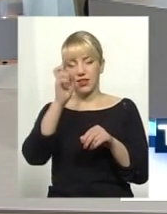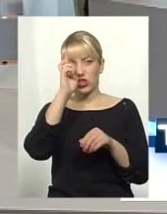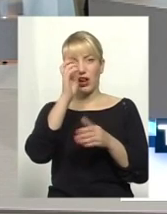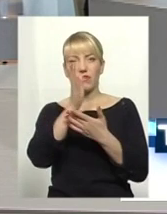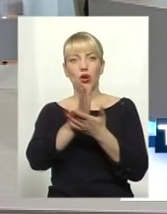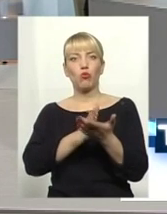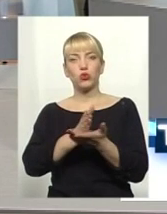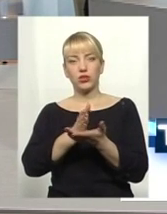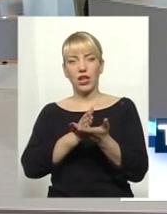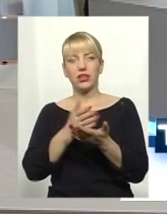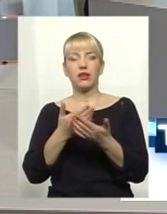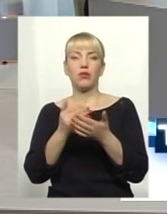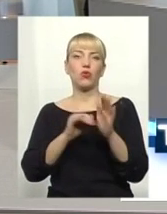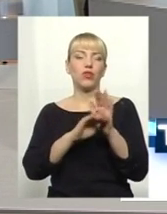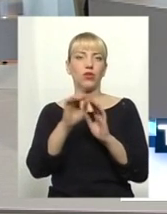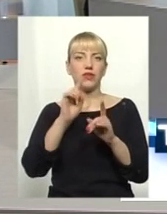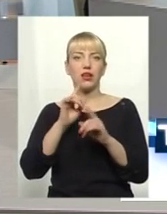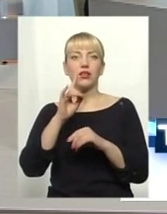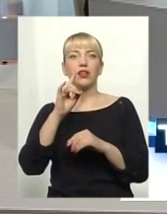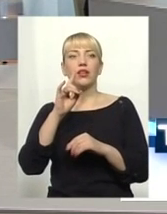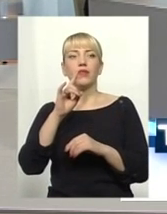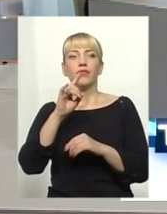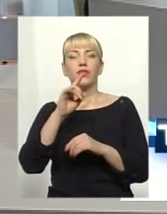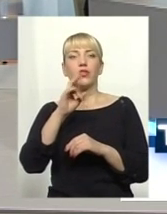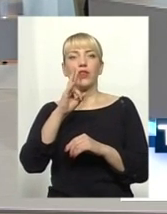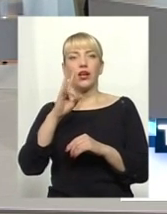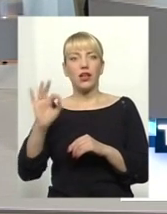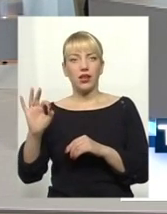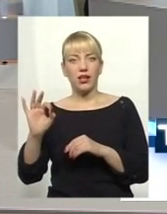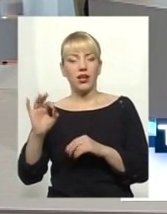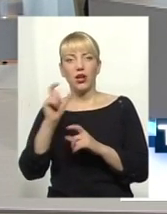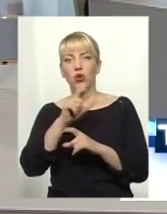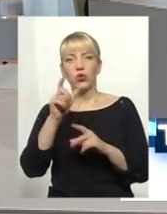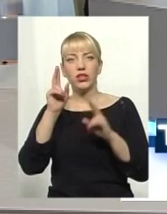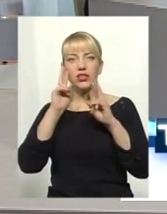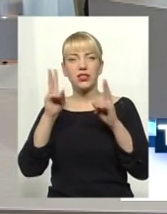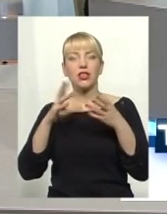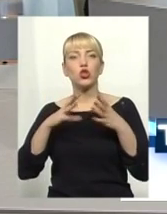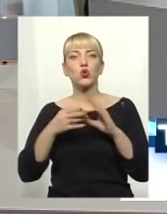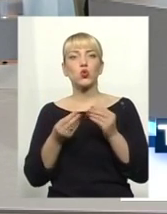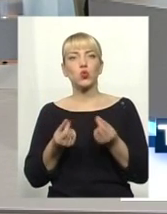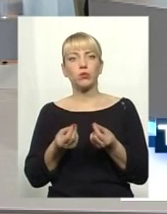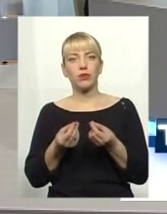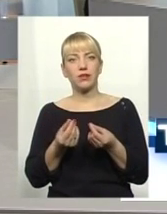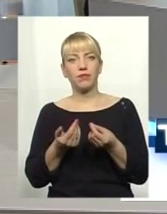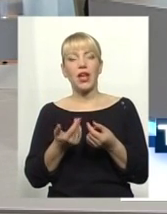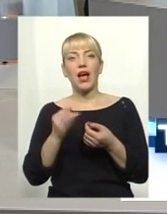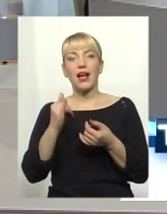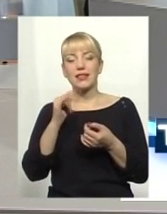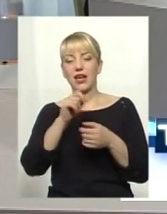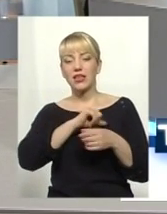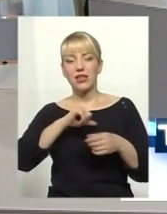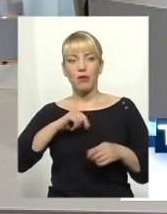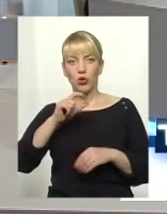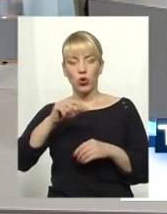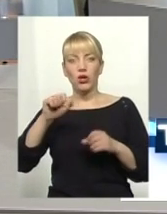посадах і в Верховній Раді. Але люди не знали суми. Зараз же люди можуть самостійно,